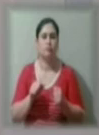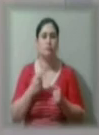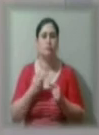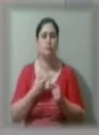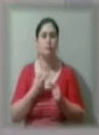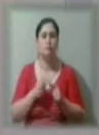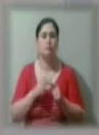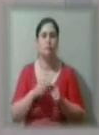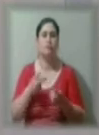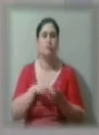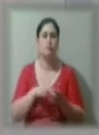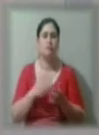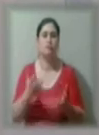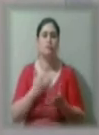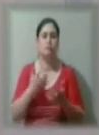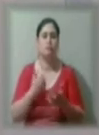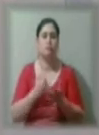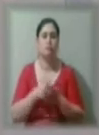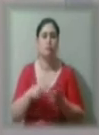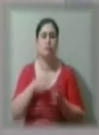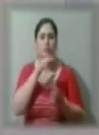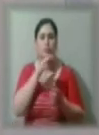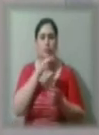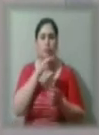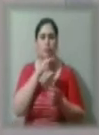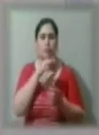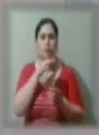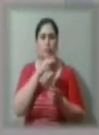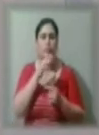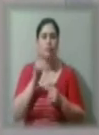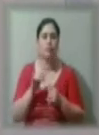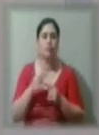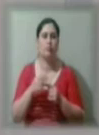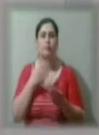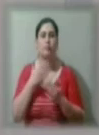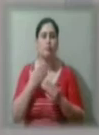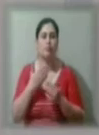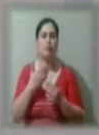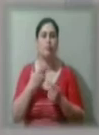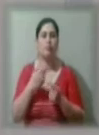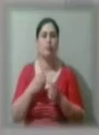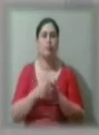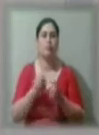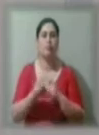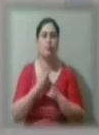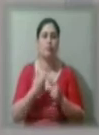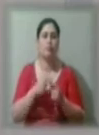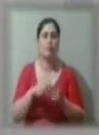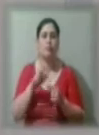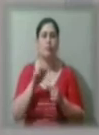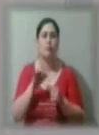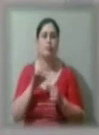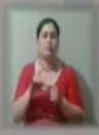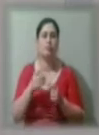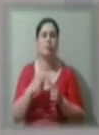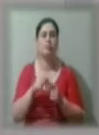зберігається і до цього часу. І, відповідно, виникли певні такі бар'єри, якщо не преживо, між